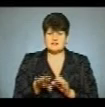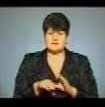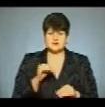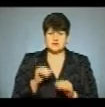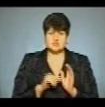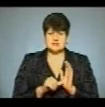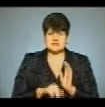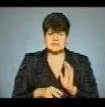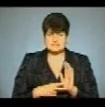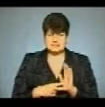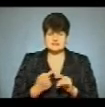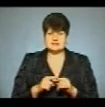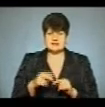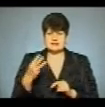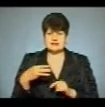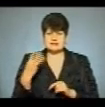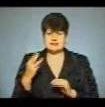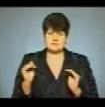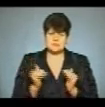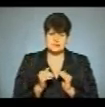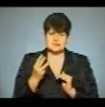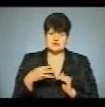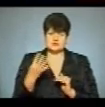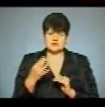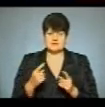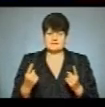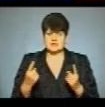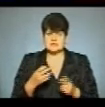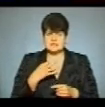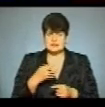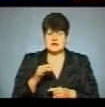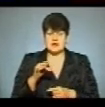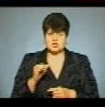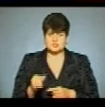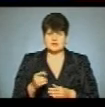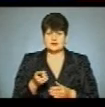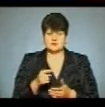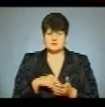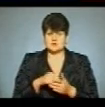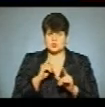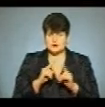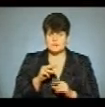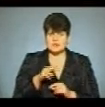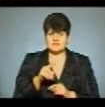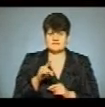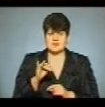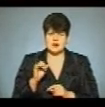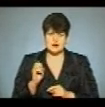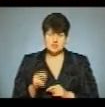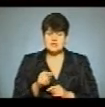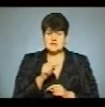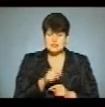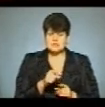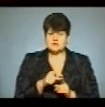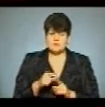67. Це 33 малих та 34 великих, повідомила речниця Тернопільської міської ради Мар'яна Зварич. За її